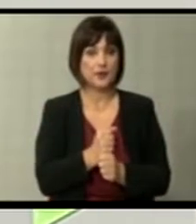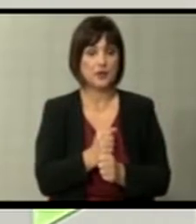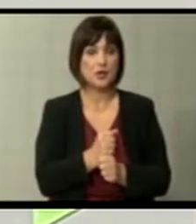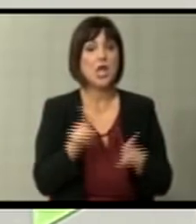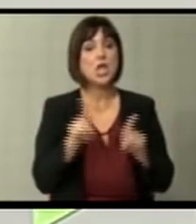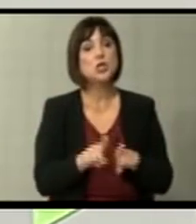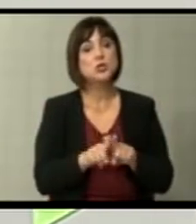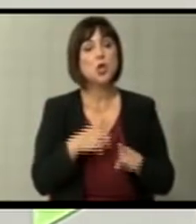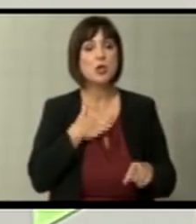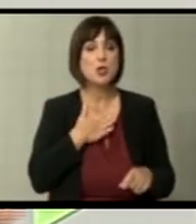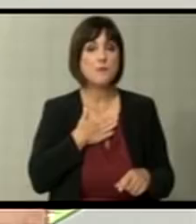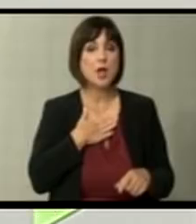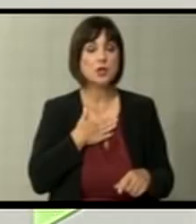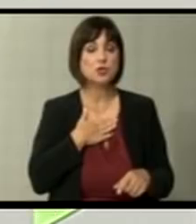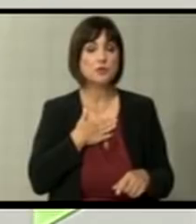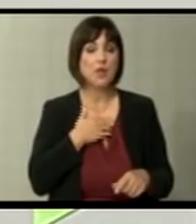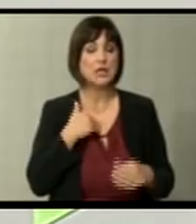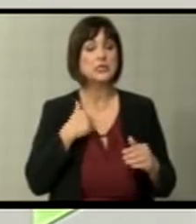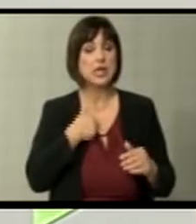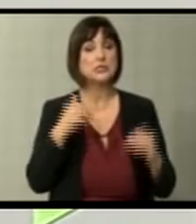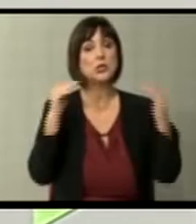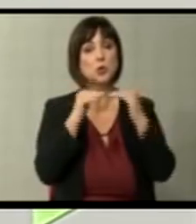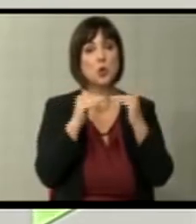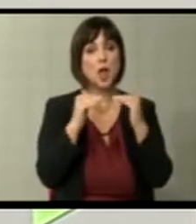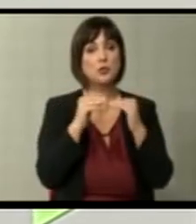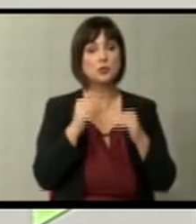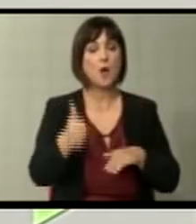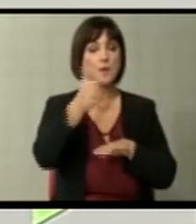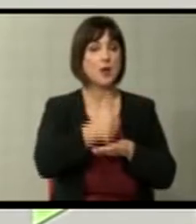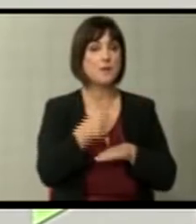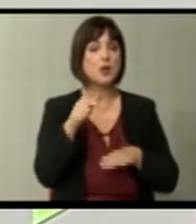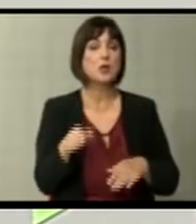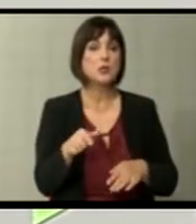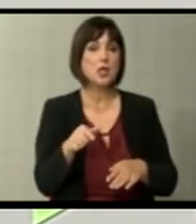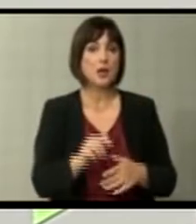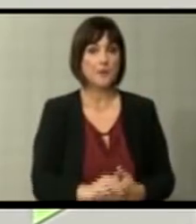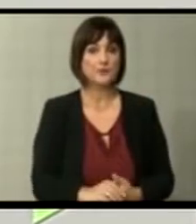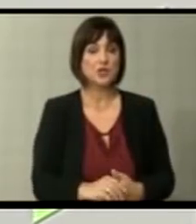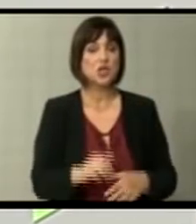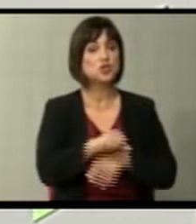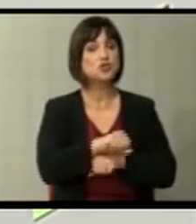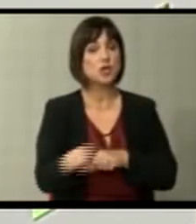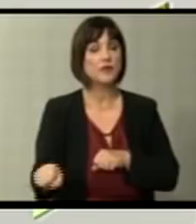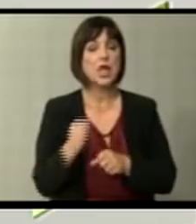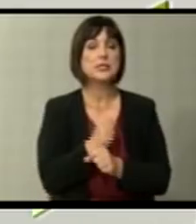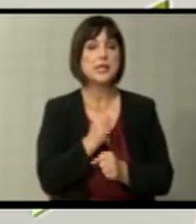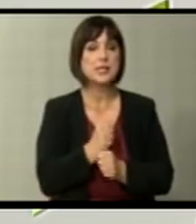Исто така имаше и, јас се слагам со премиерот дека жртвата